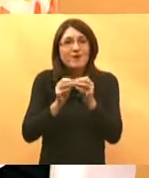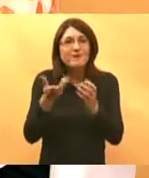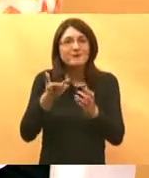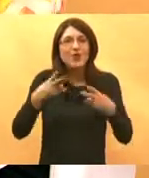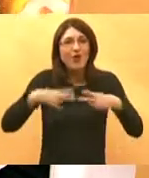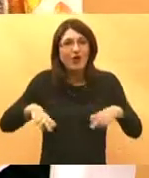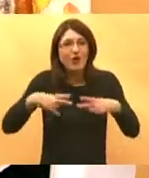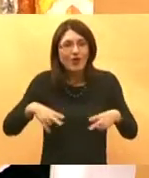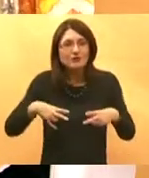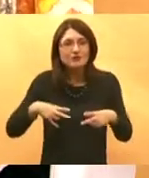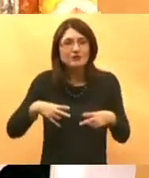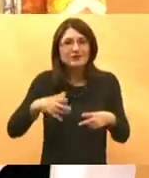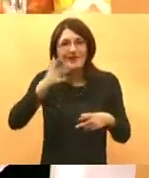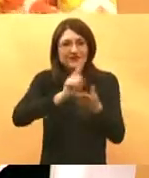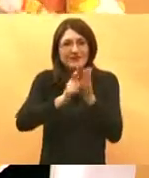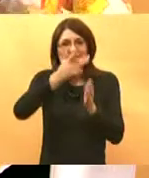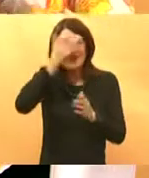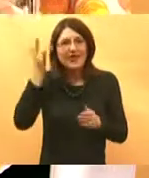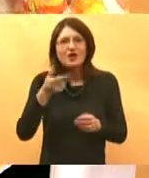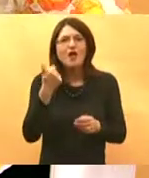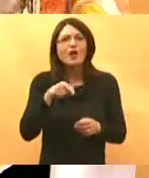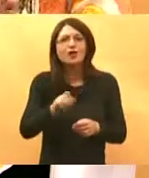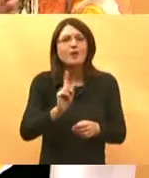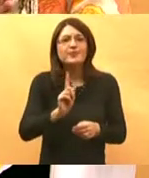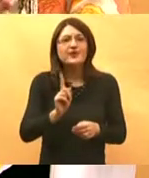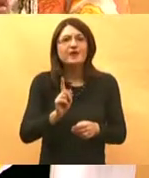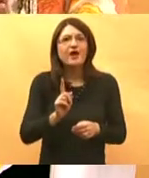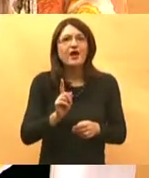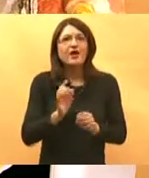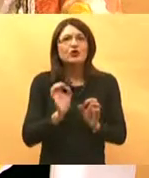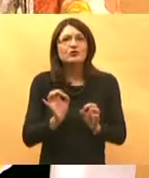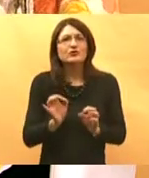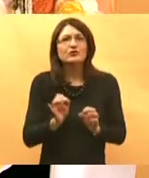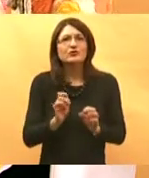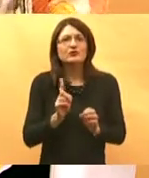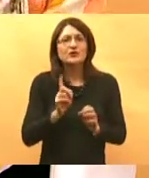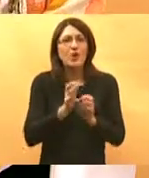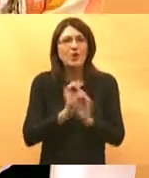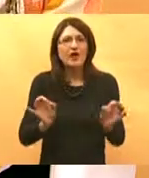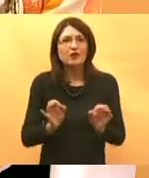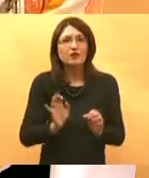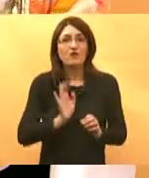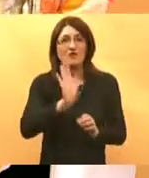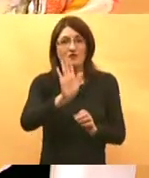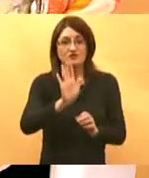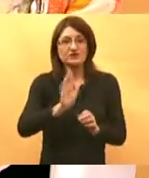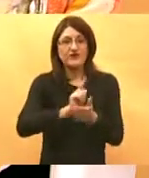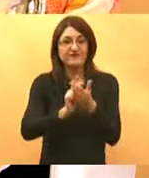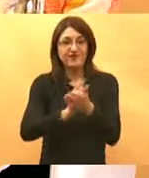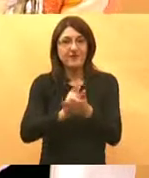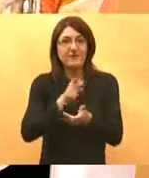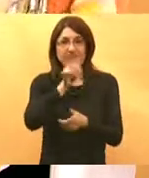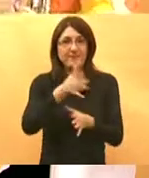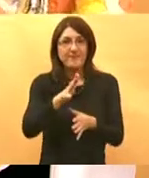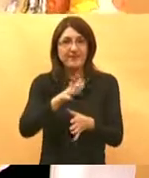tako dalje, čini mi se da to nije u redu da vi nemate u svom vremenu zamjenu neku,